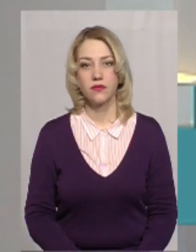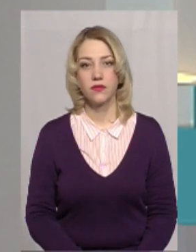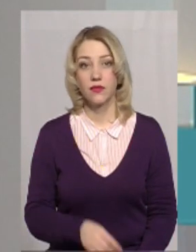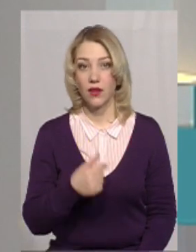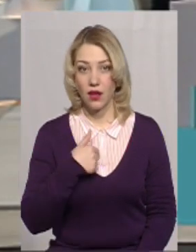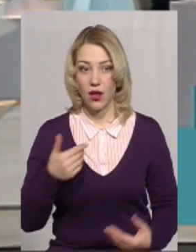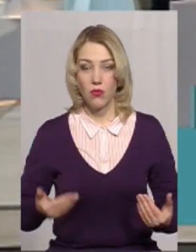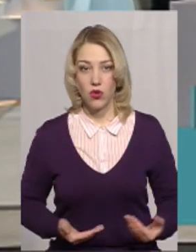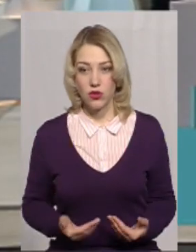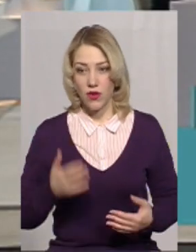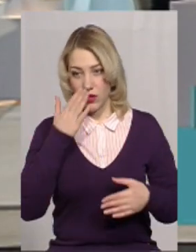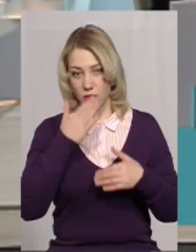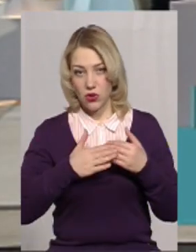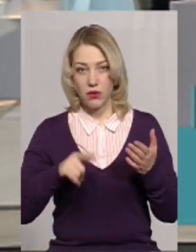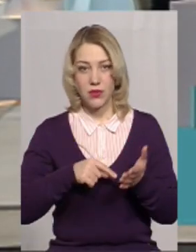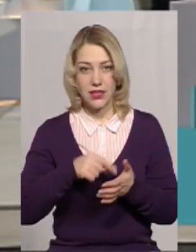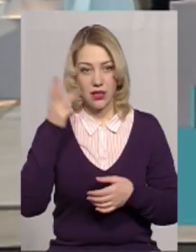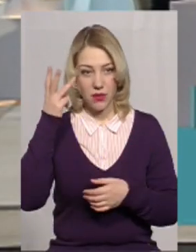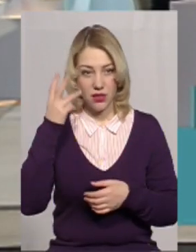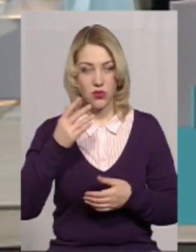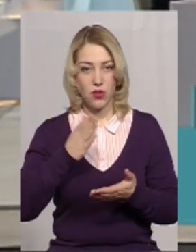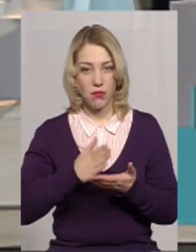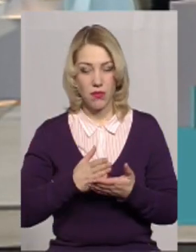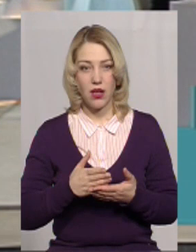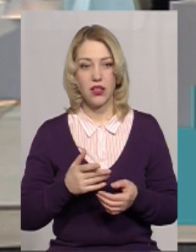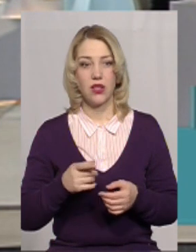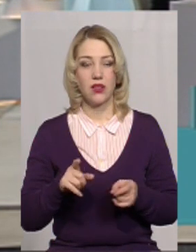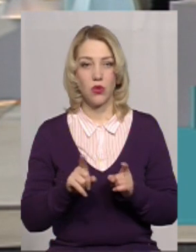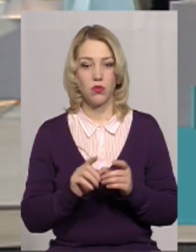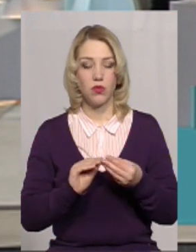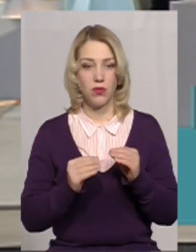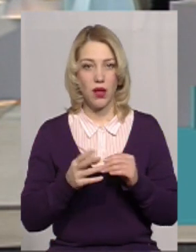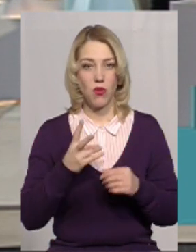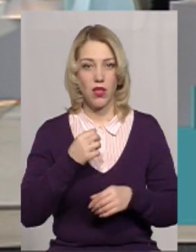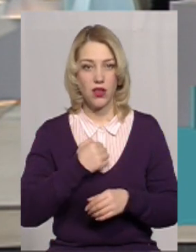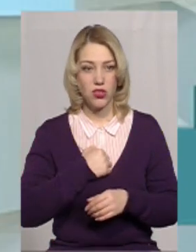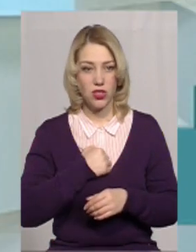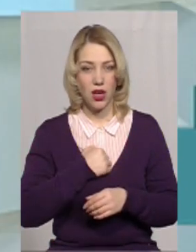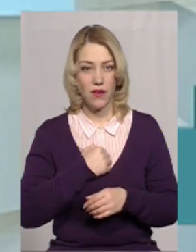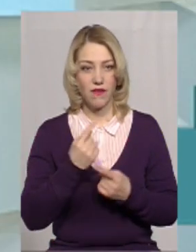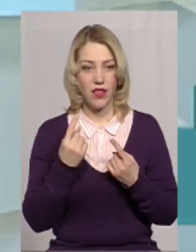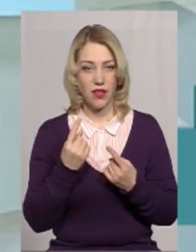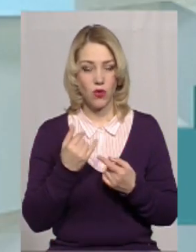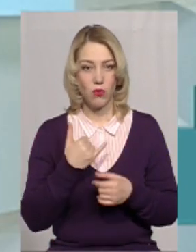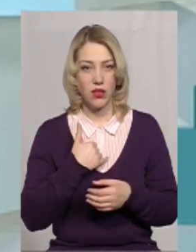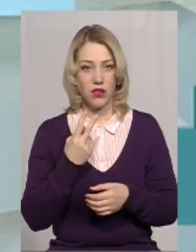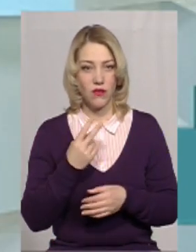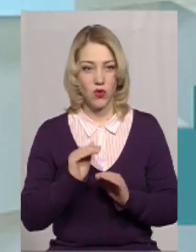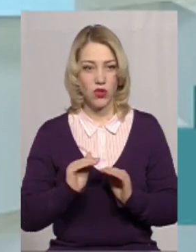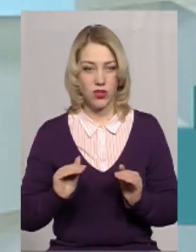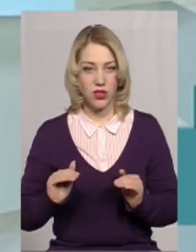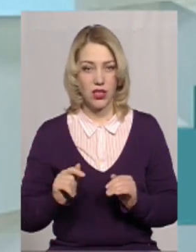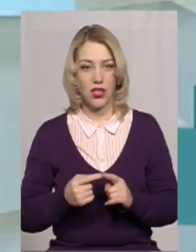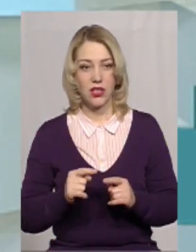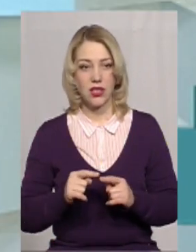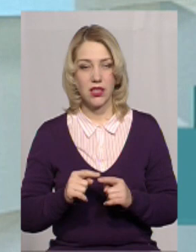Я проживаю неподалік міста Хмельницького, і маю в житті таку проблему, на жаль, дуже велику. У мене двоє дітей